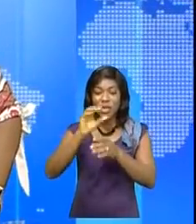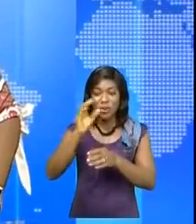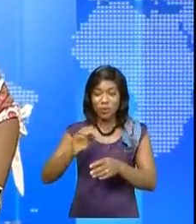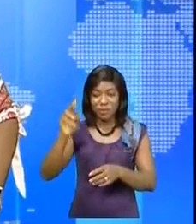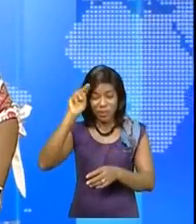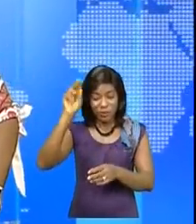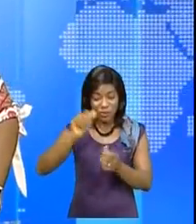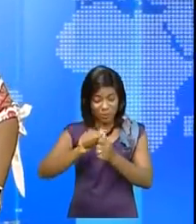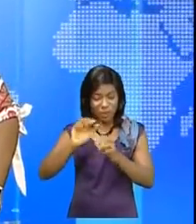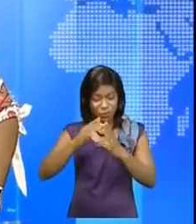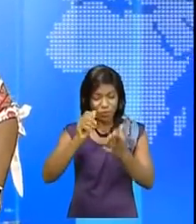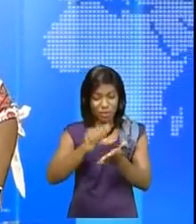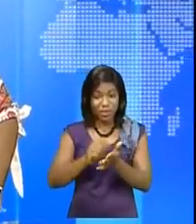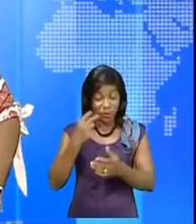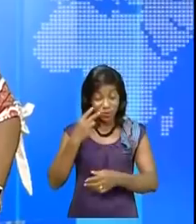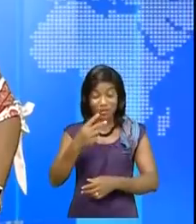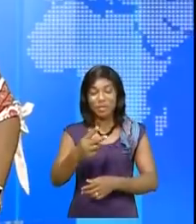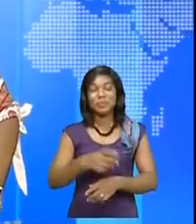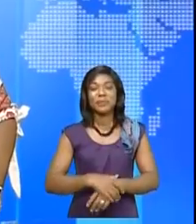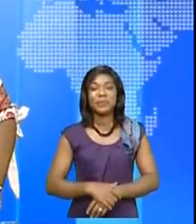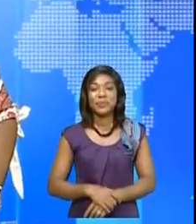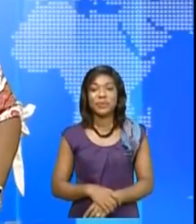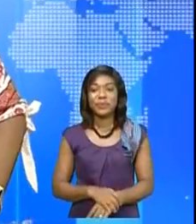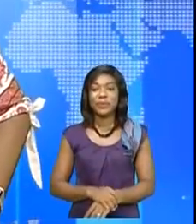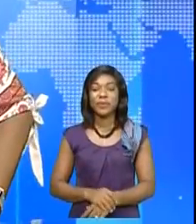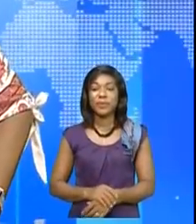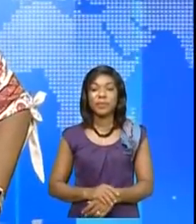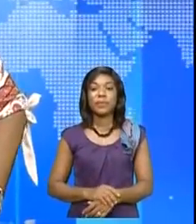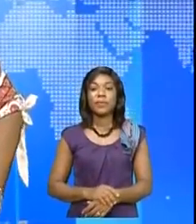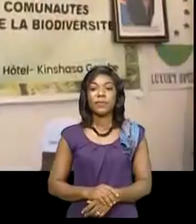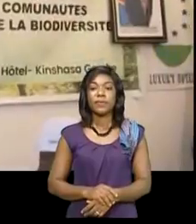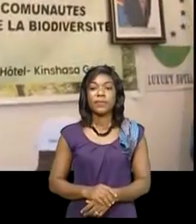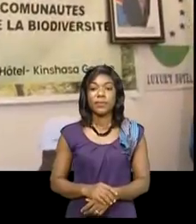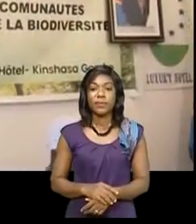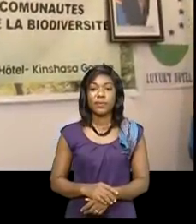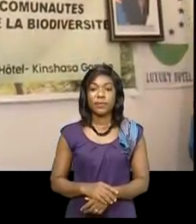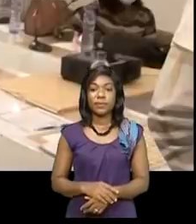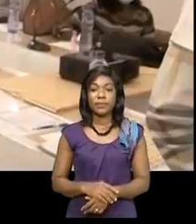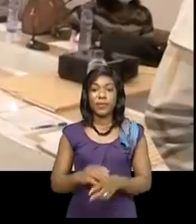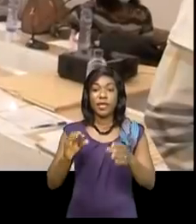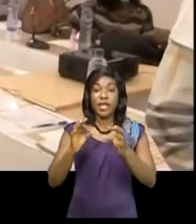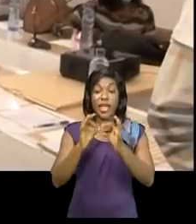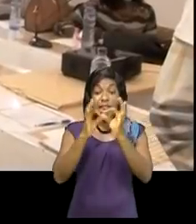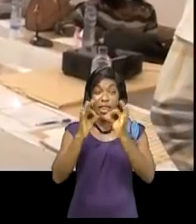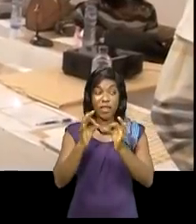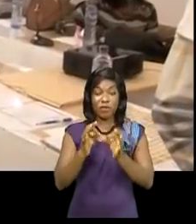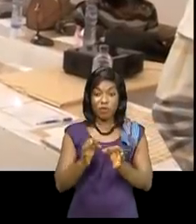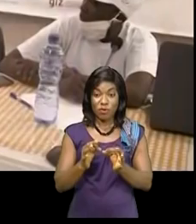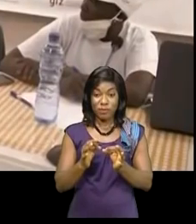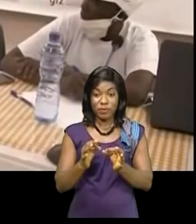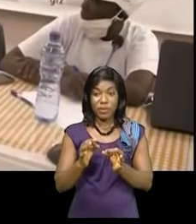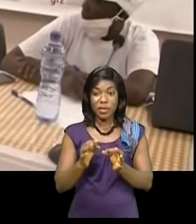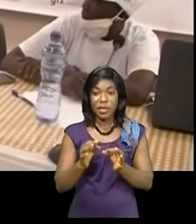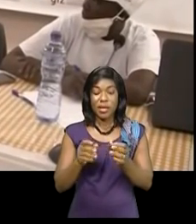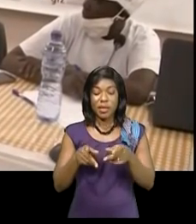de La Gombe. Jean-Rénie Kabamba, Serge Mata ont signé ce reportage. Ce forum a permis aux participants d'échanger et